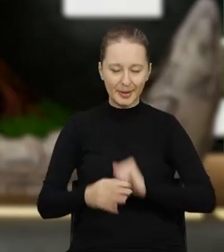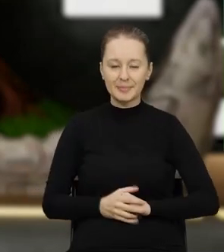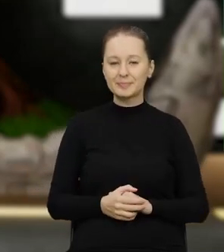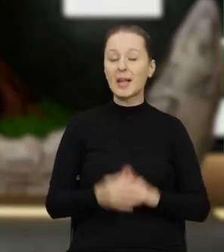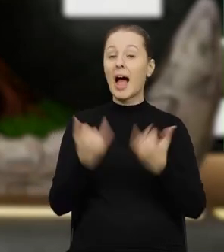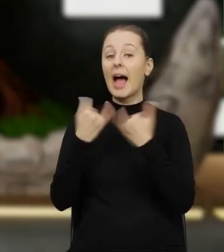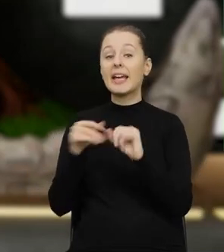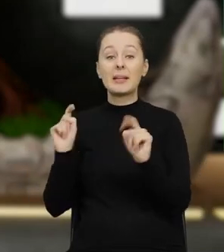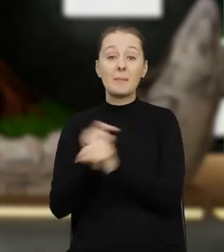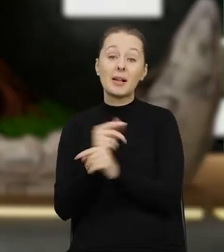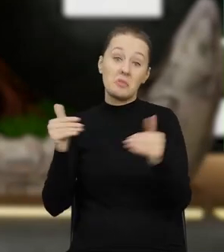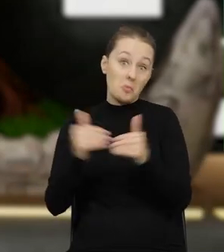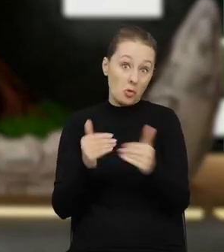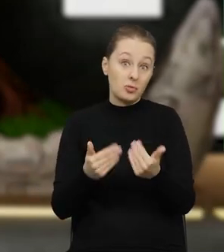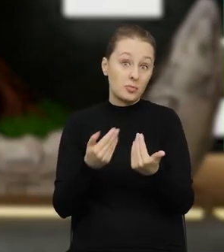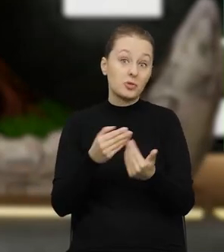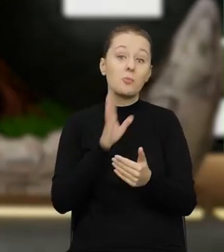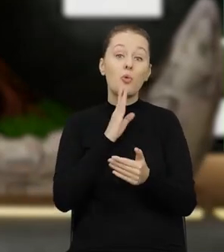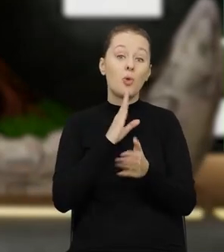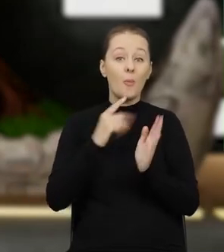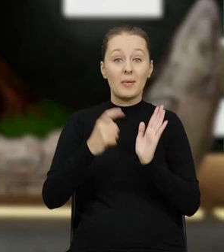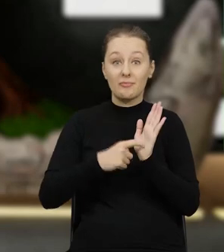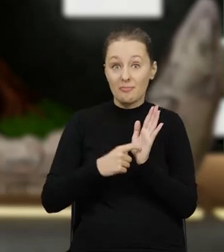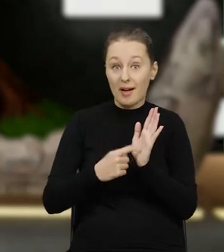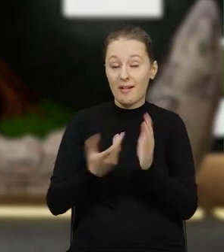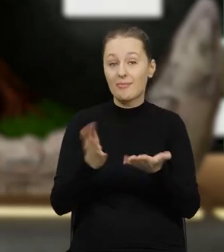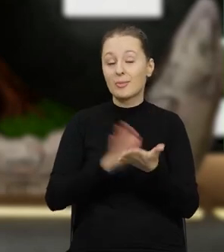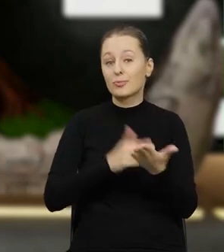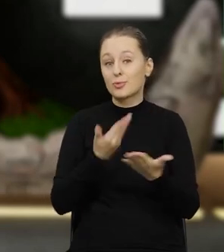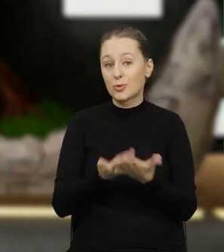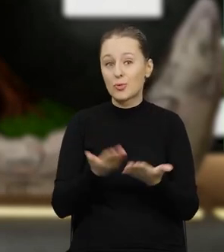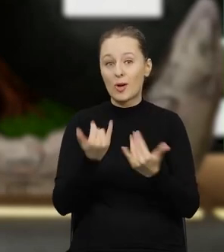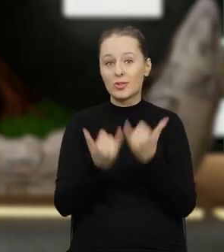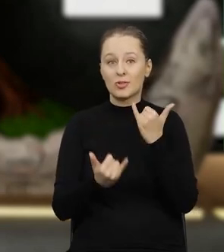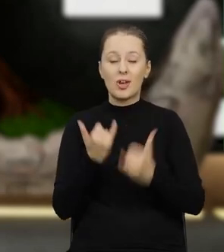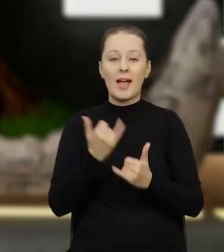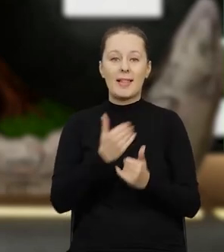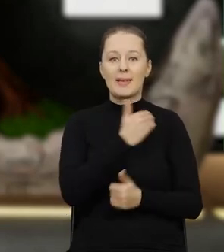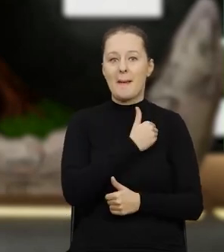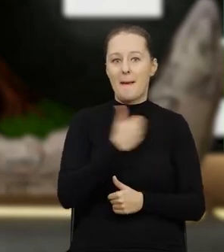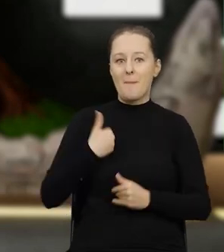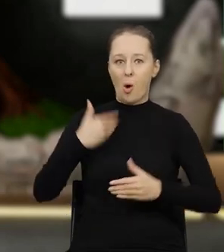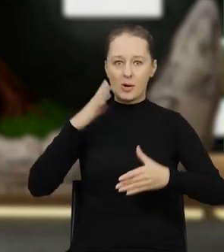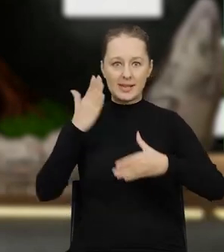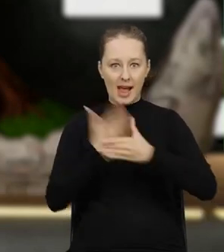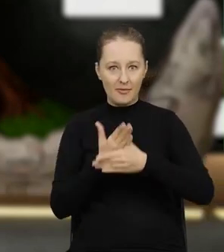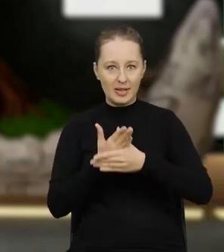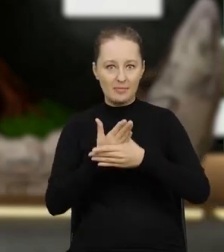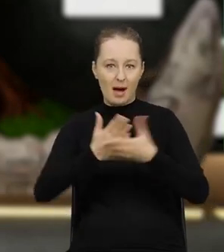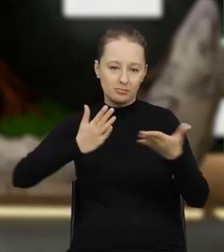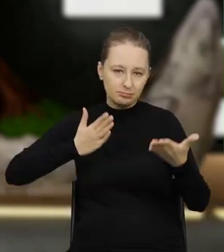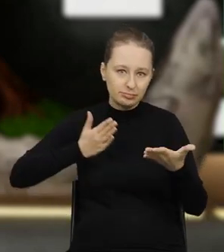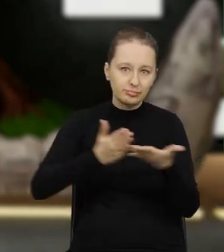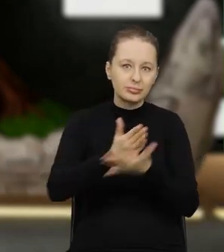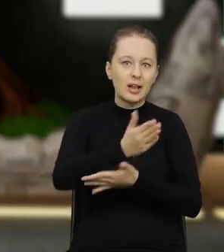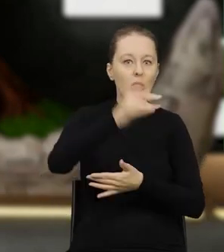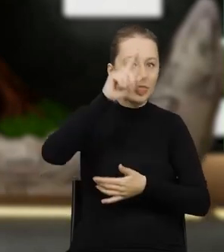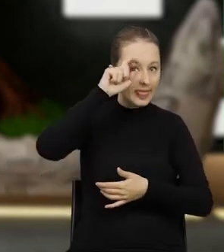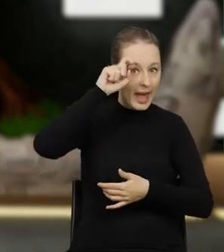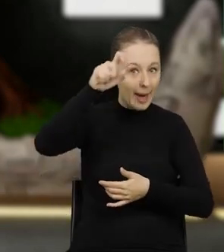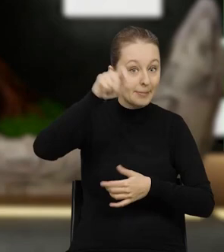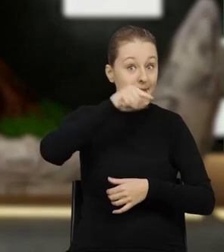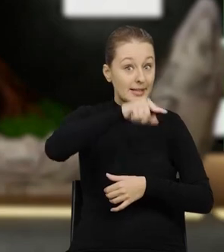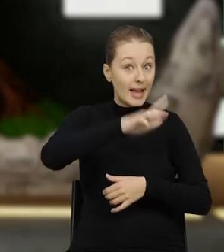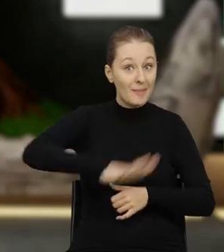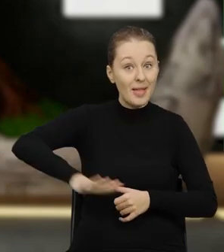Jeżeli chodzi o inne kraje, może być również taki wymóg. Czyli jeżeli na przykład polski przewoźnik będzie wiózł odpady do Niemiec,